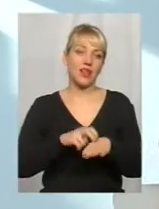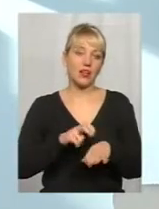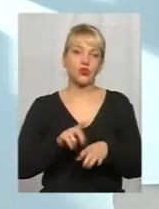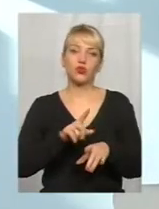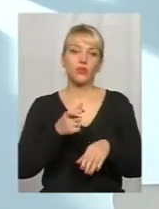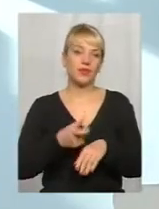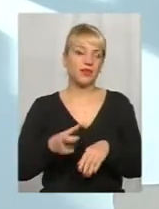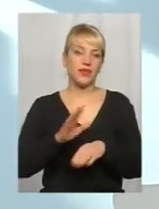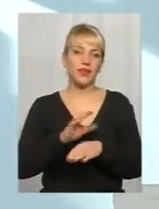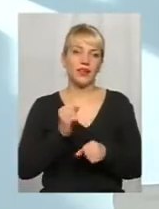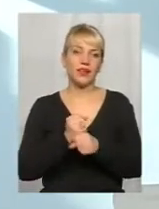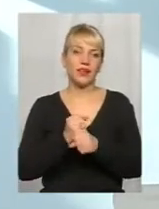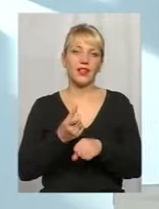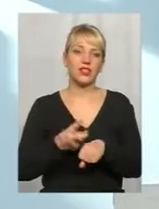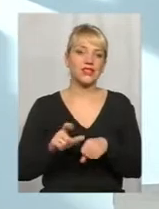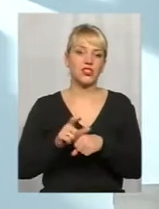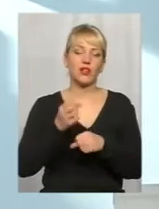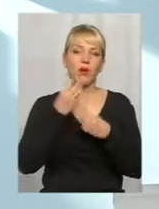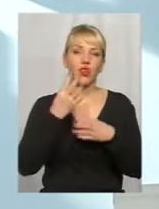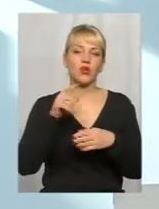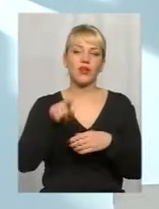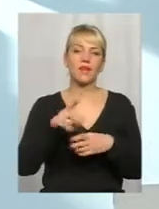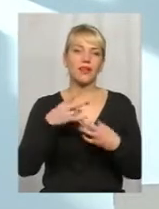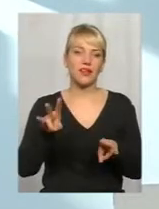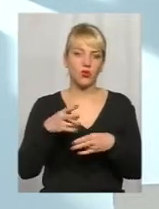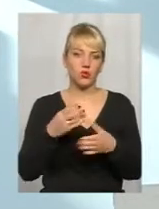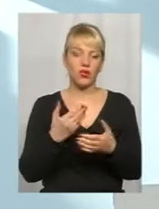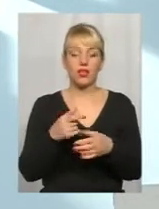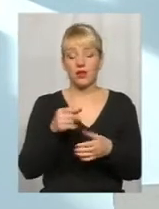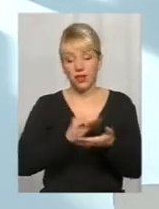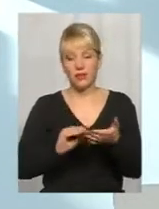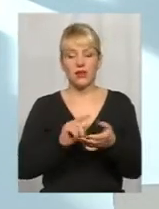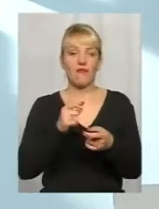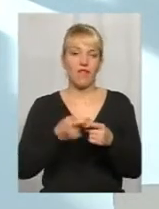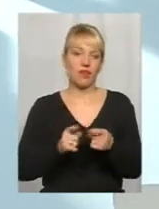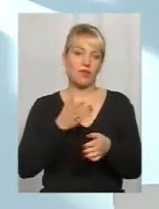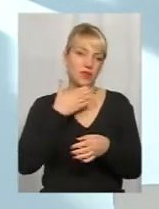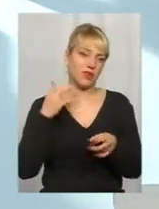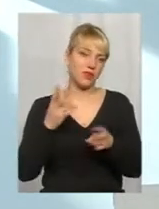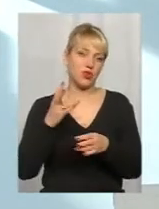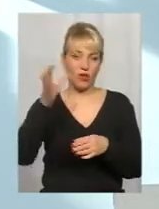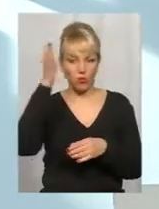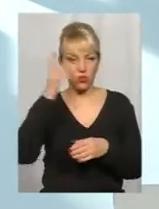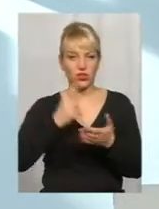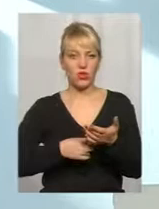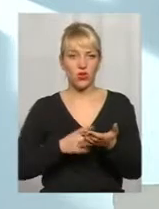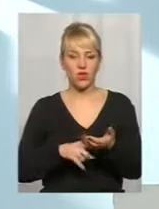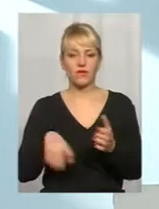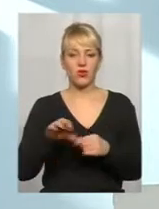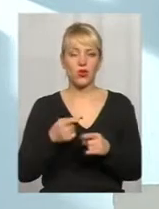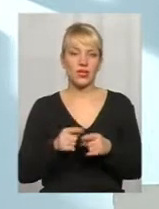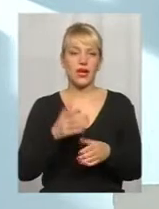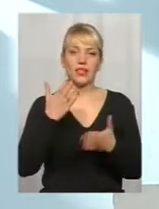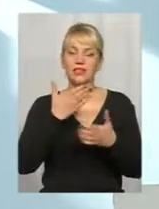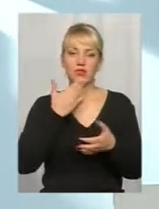делали слишком хорошо, там, де-то не надо, написали, що в цьому немає необходимости, тому що научно доказано, що все це при неосложнених у